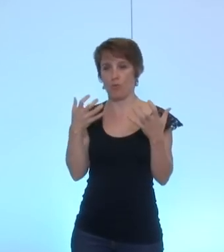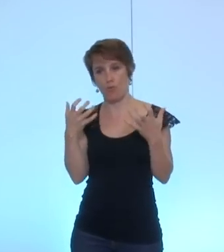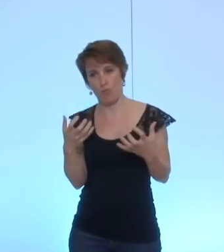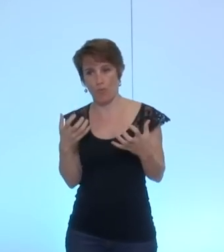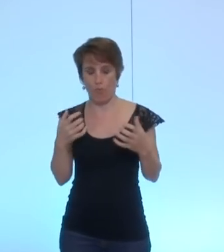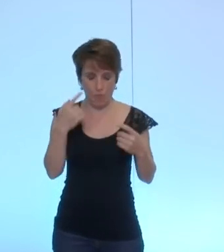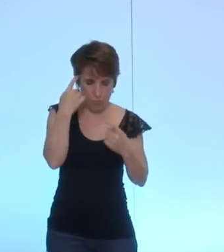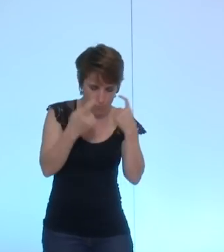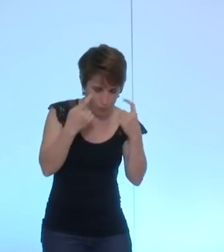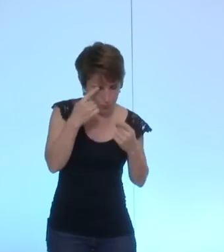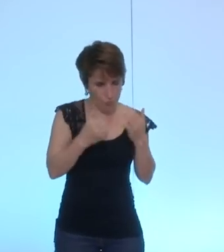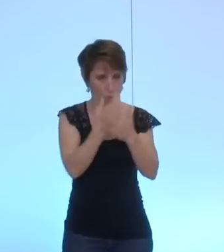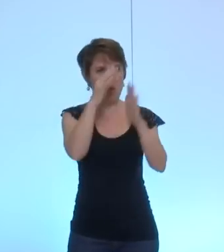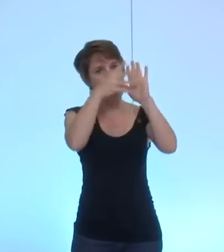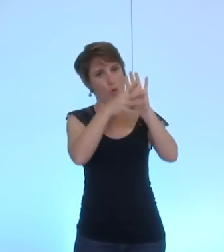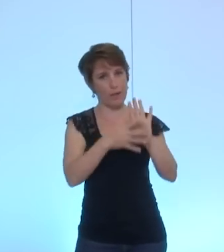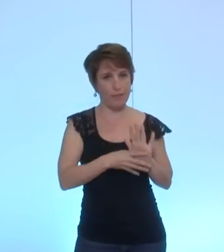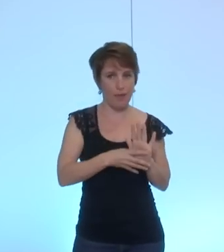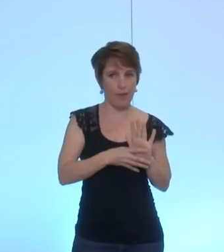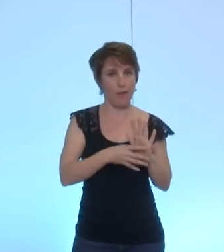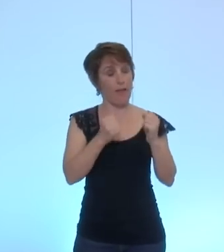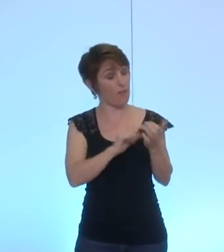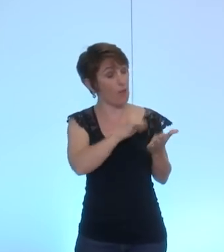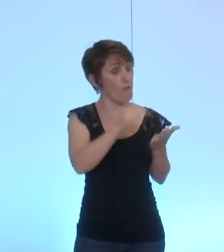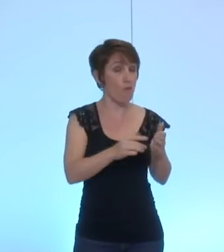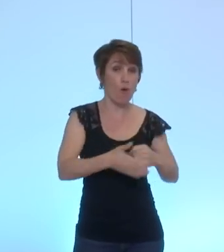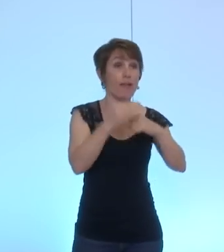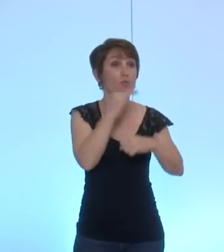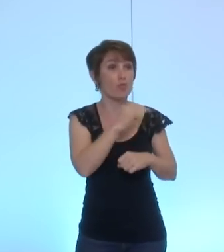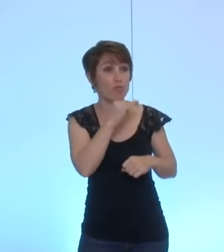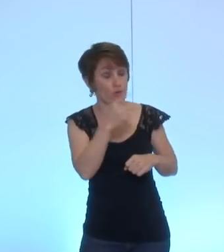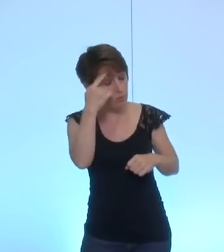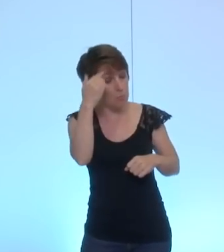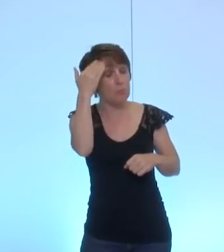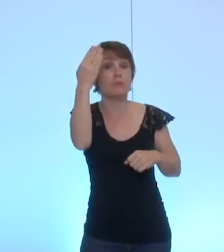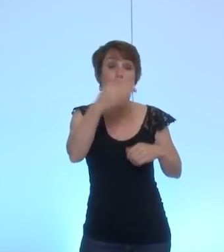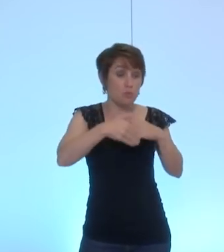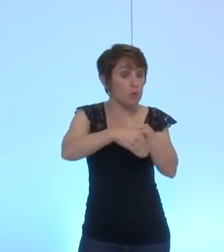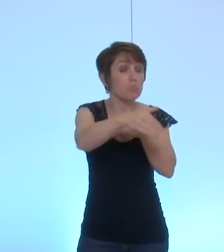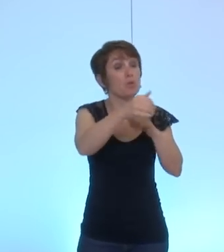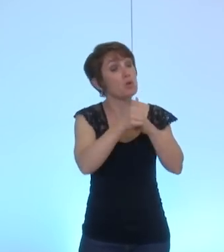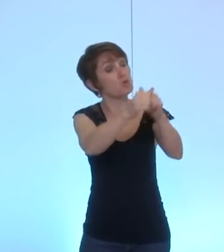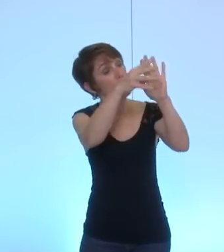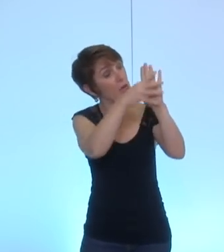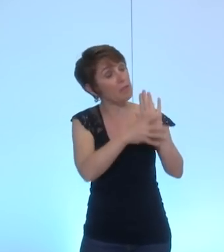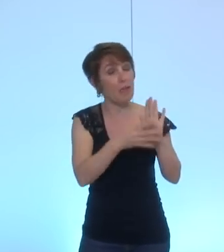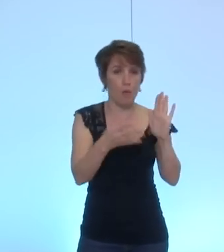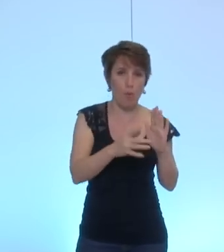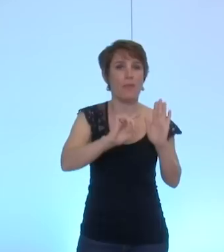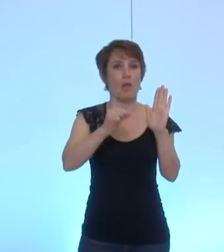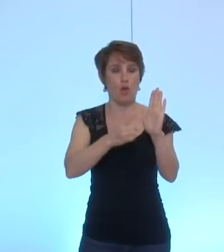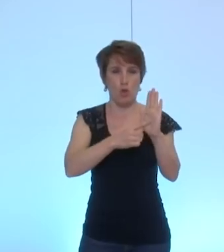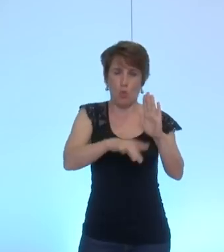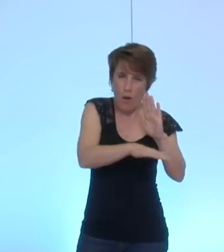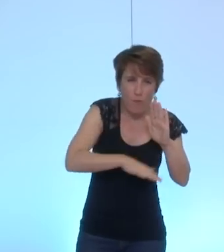le fond avec le service pour toutes les coopérations y compris celles de Réovot ces critères seront l'accès aux droits fondamentaux les